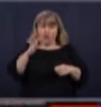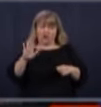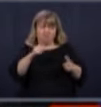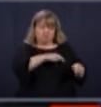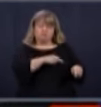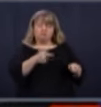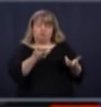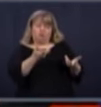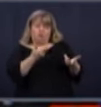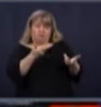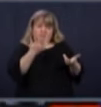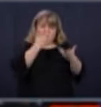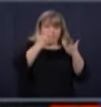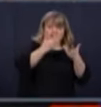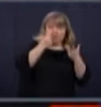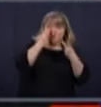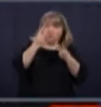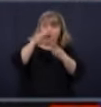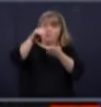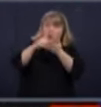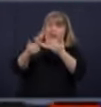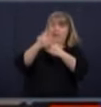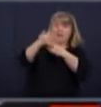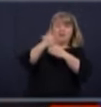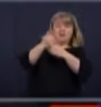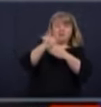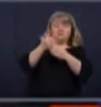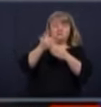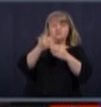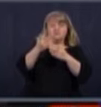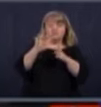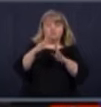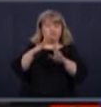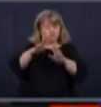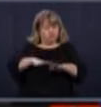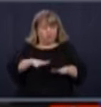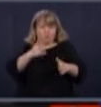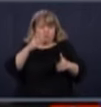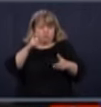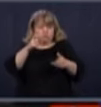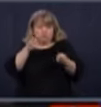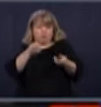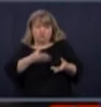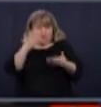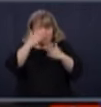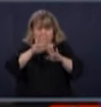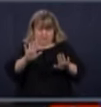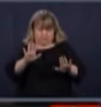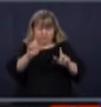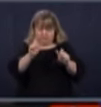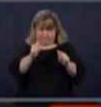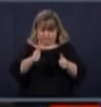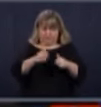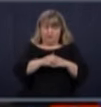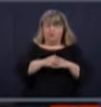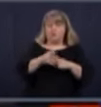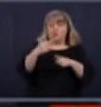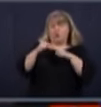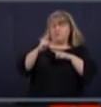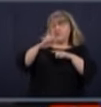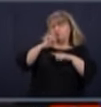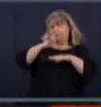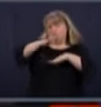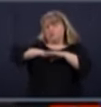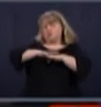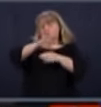des gens de Montréal arriver dans le Bas-Saint-Laurent. Revenons sur la situation de Montréal. Je vous l'ai